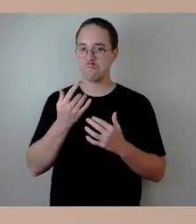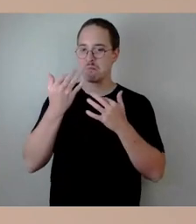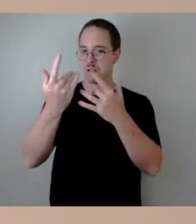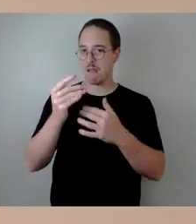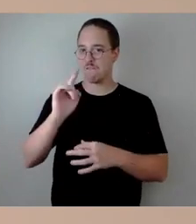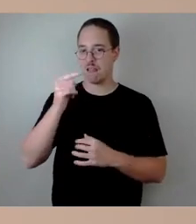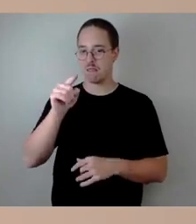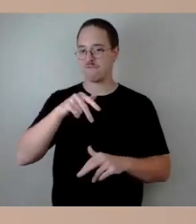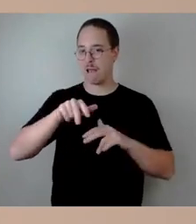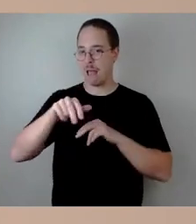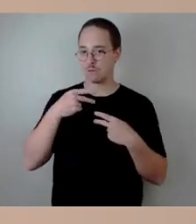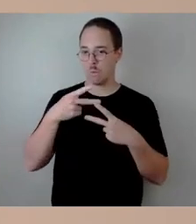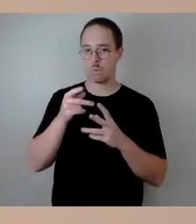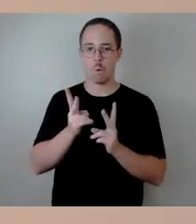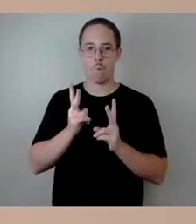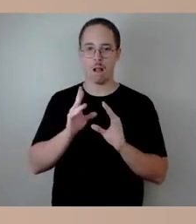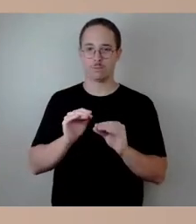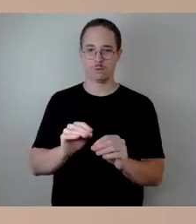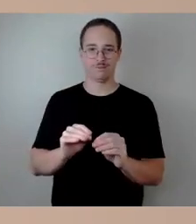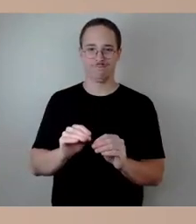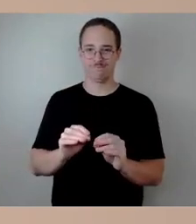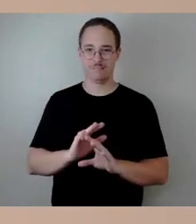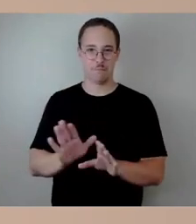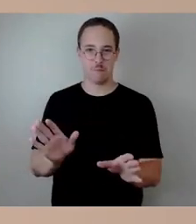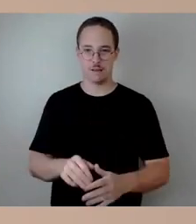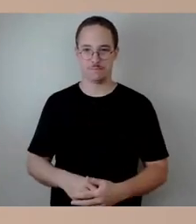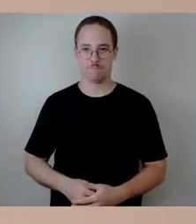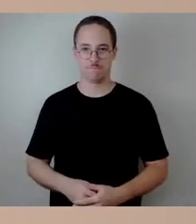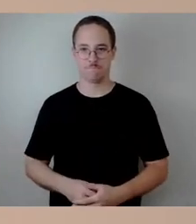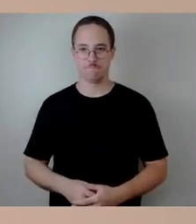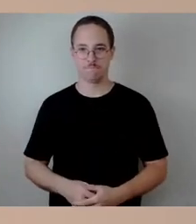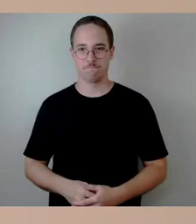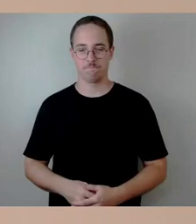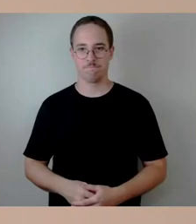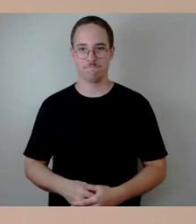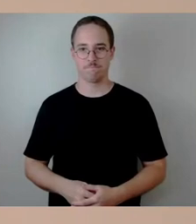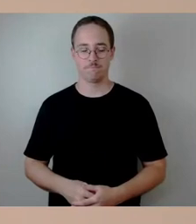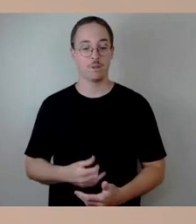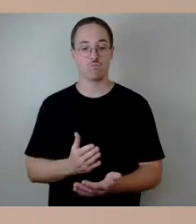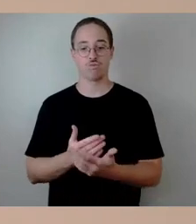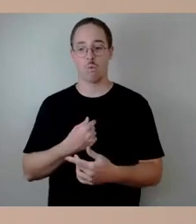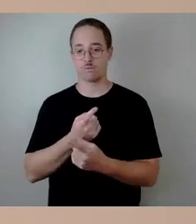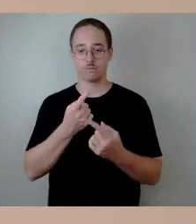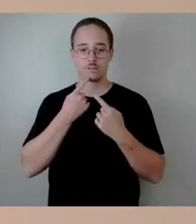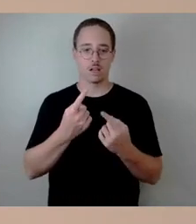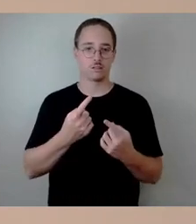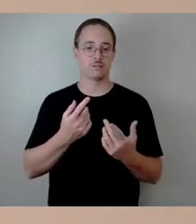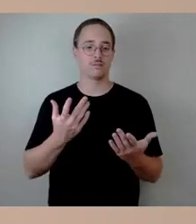Zumal man immer wissen muss, auch das ist schon ausgeführt worden, alle drei Brückenteile liegen ja auf einem Pfeiler.